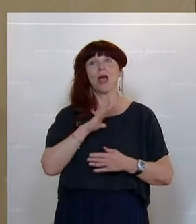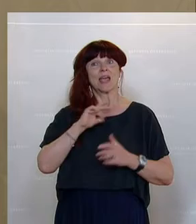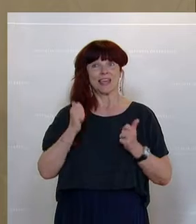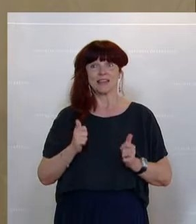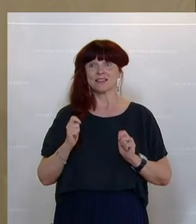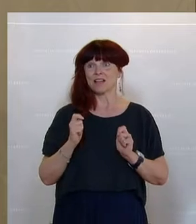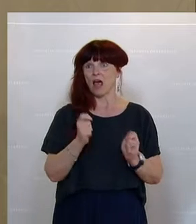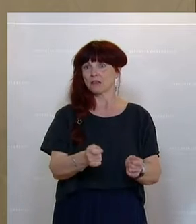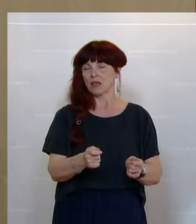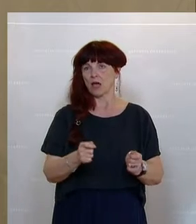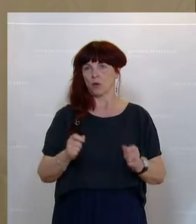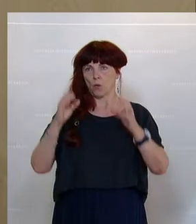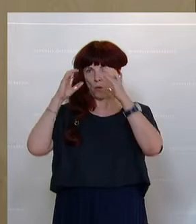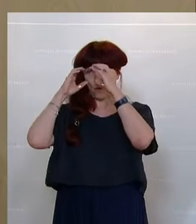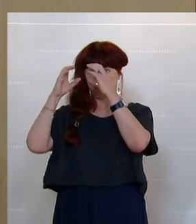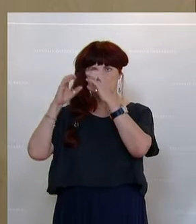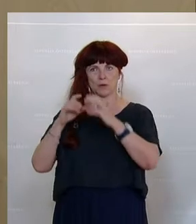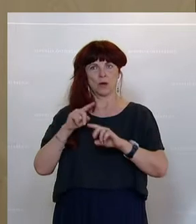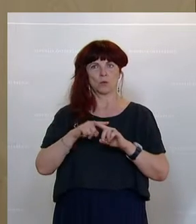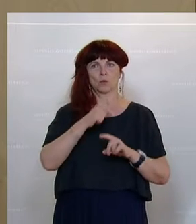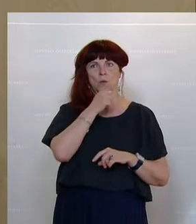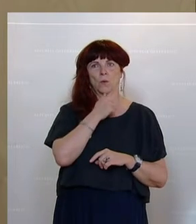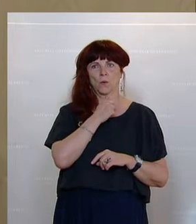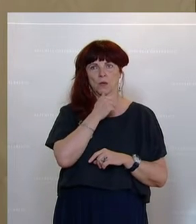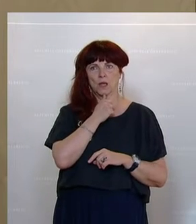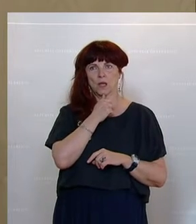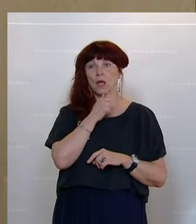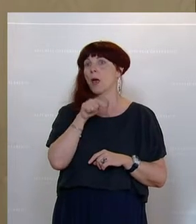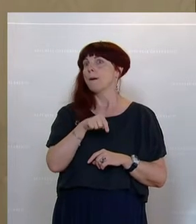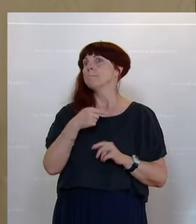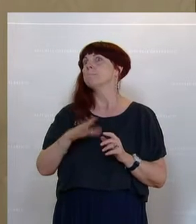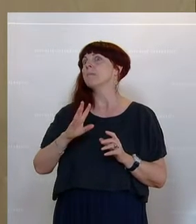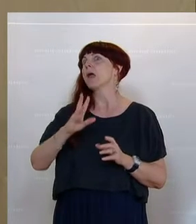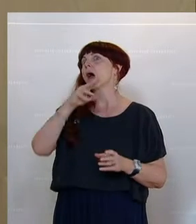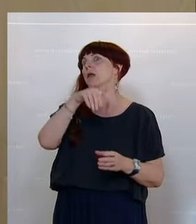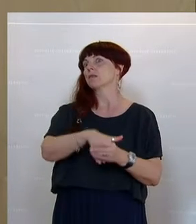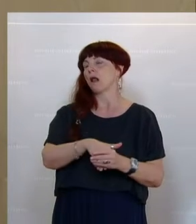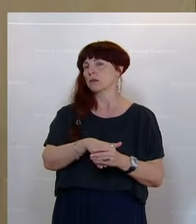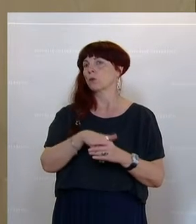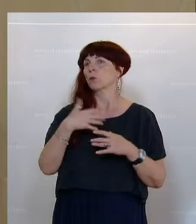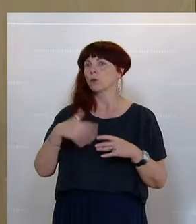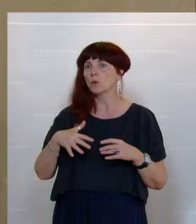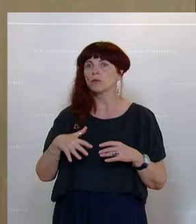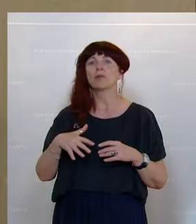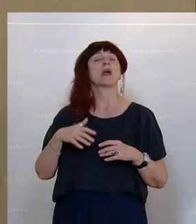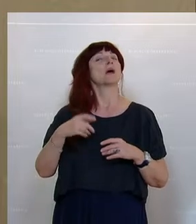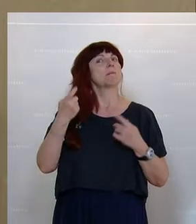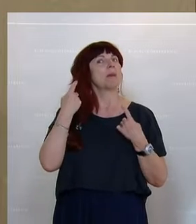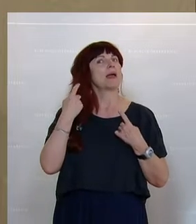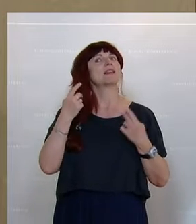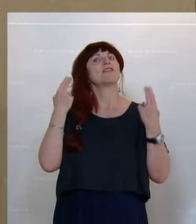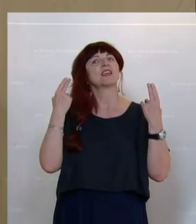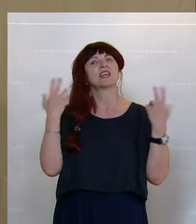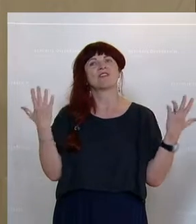der ÖVP und Grünen ist deutlich weitergehend. Da geht es im Wesentlichen darum, dass ein